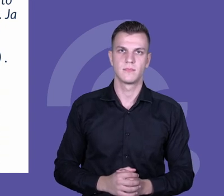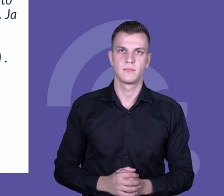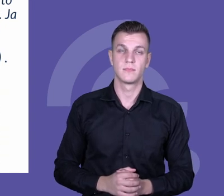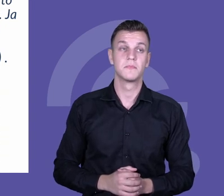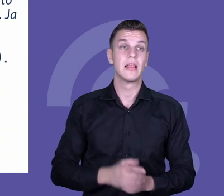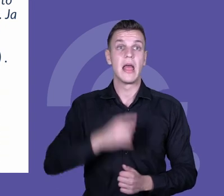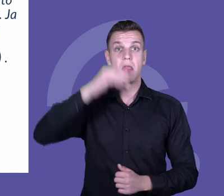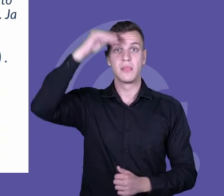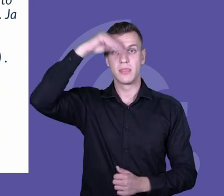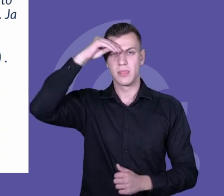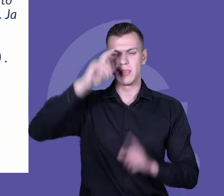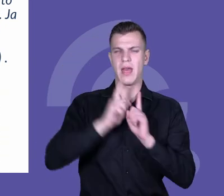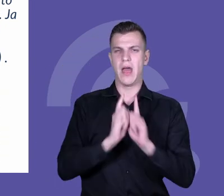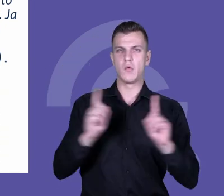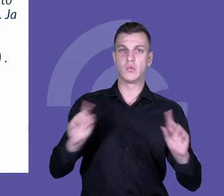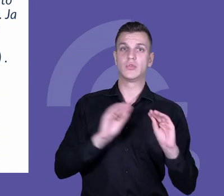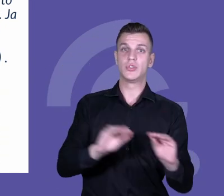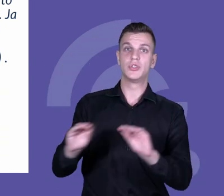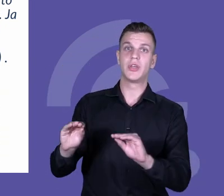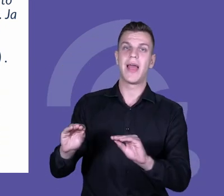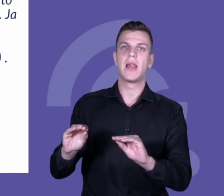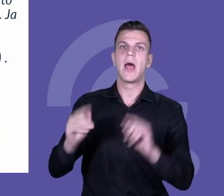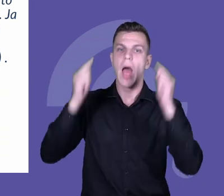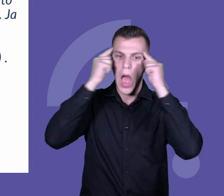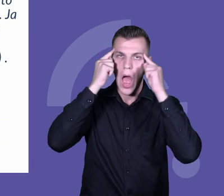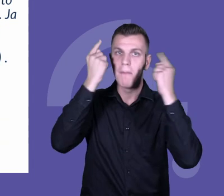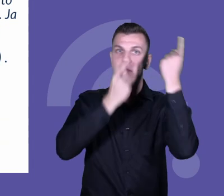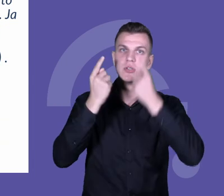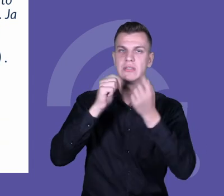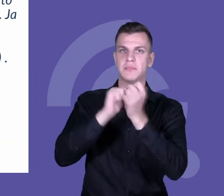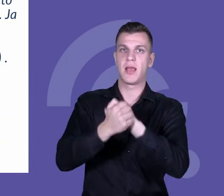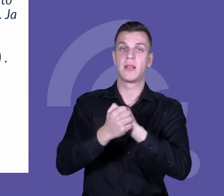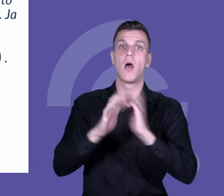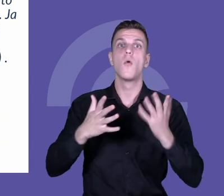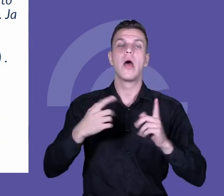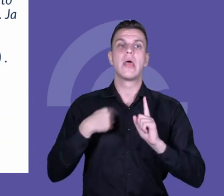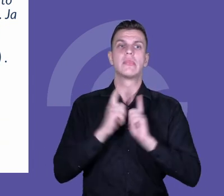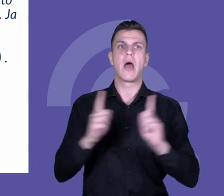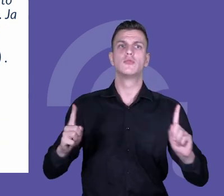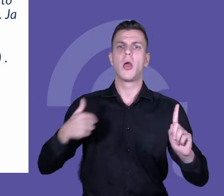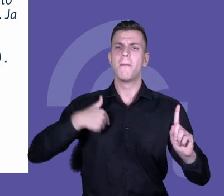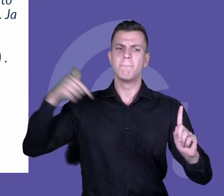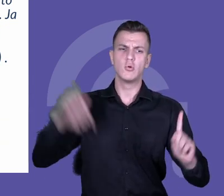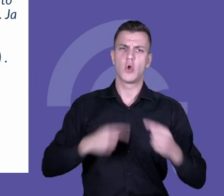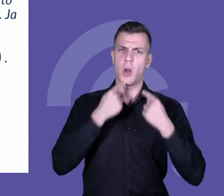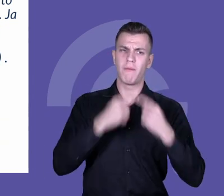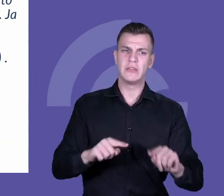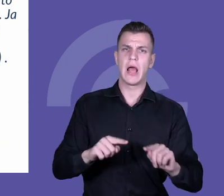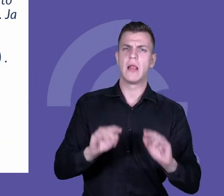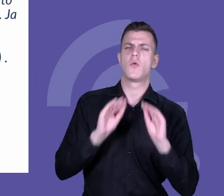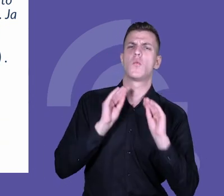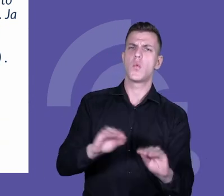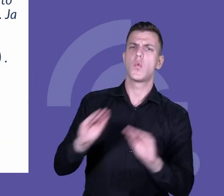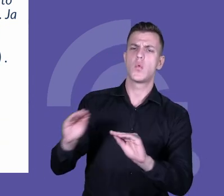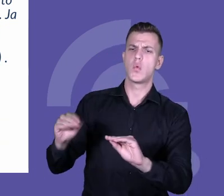roli z pozycji takiej osoby, która jest odpowiedzialna za każdy element uczenia się do takiej osoby, która